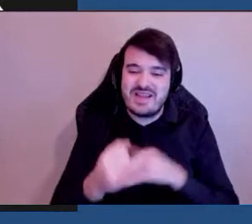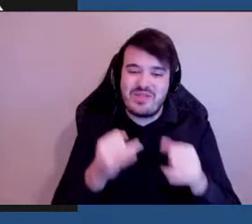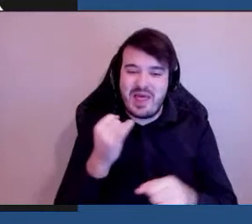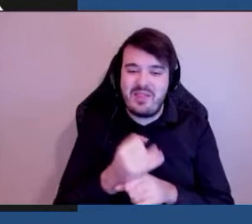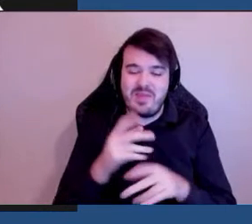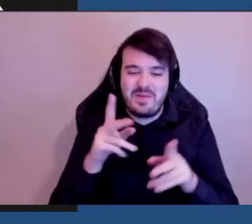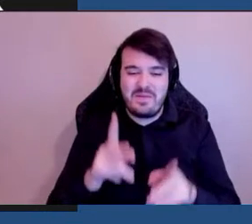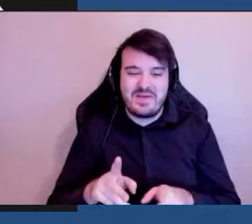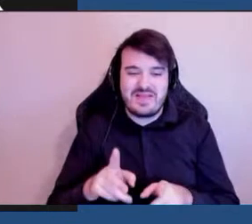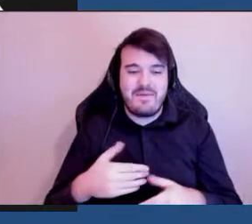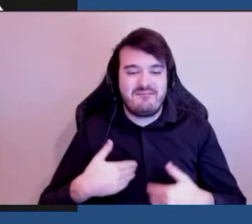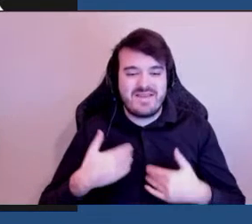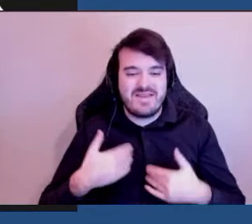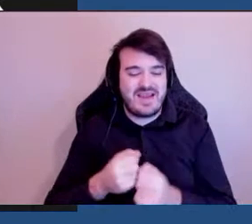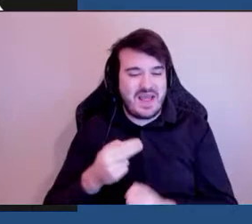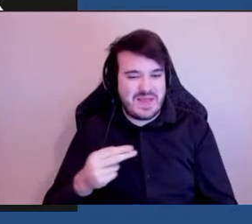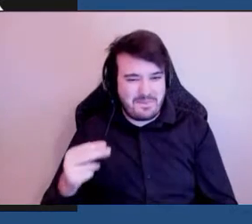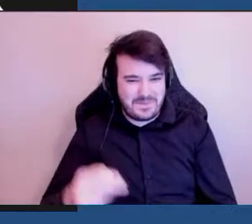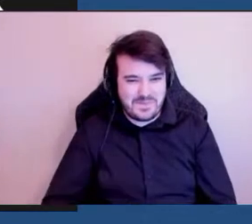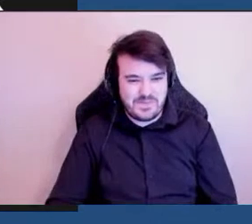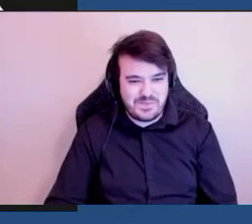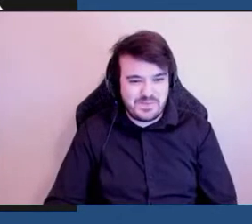personnes vivant avec des handicaps